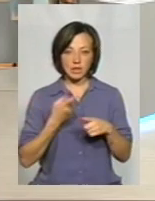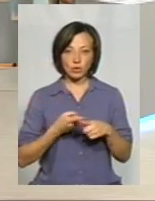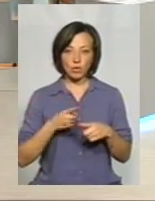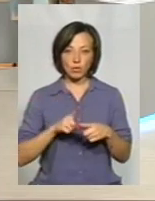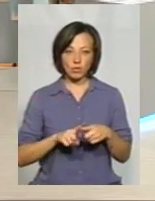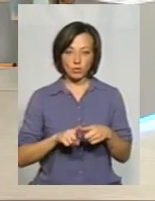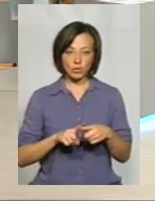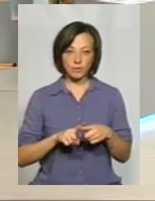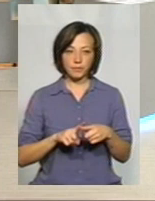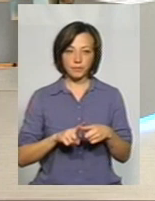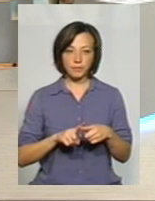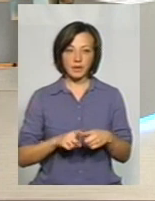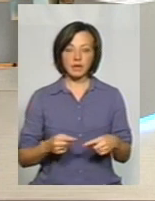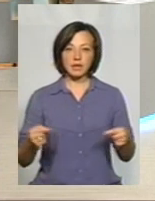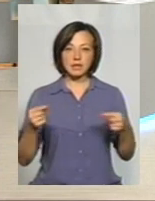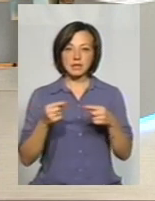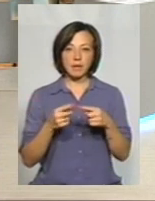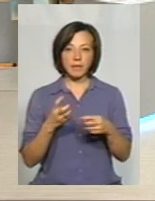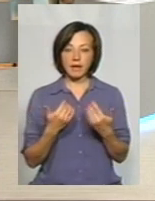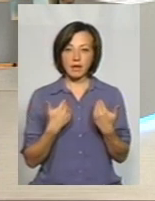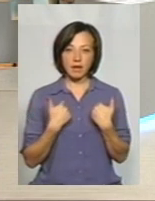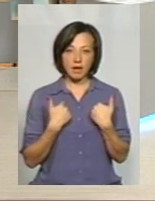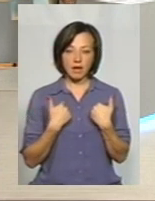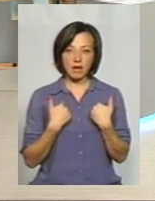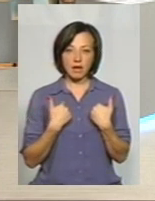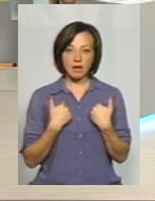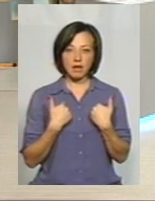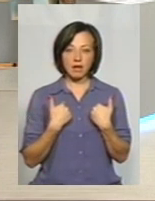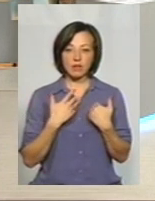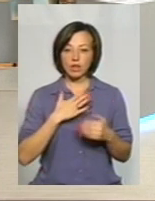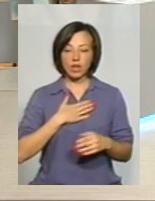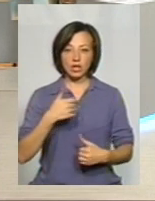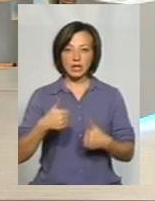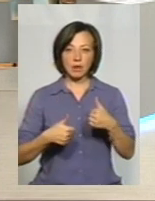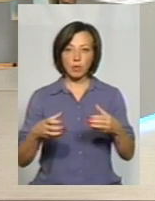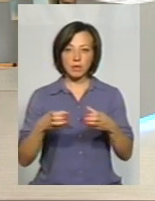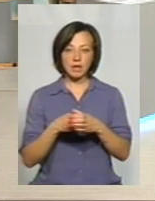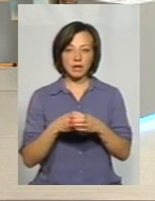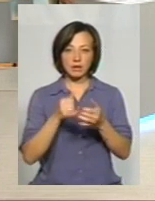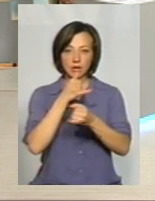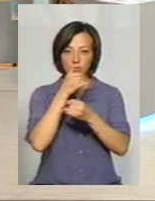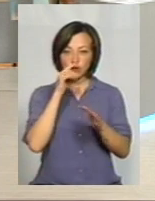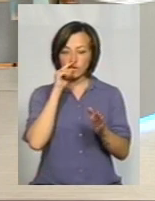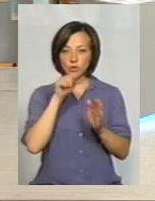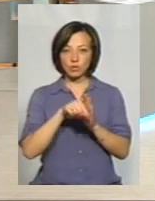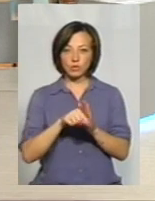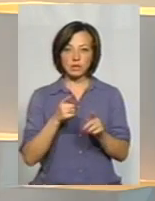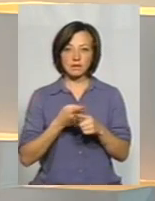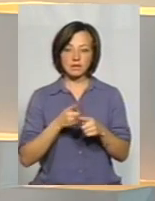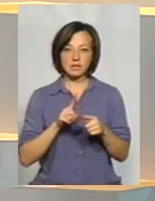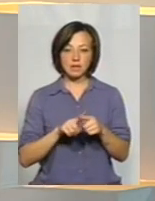саме не я, наприклад, не наш трендерний комітет, він абсолютно ніяким чином не може втрутити цей